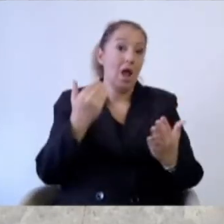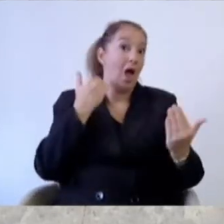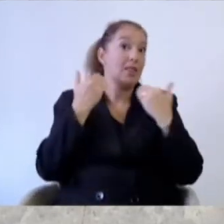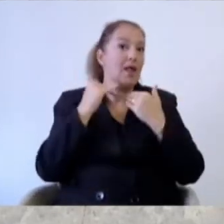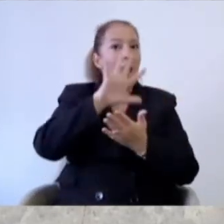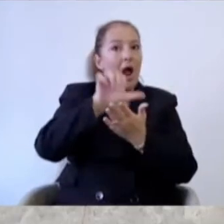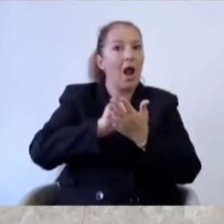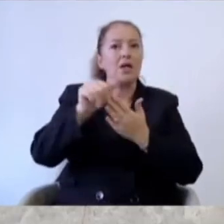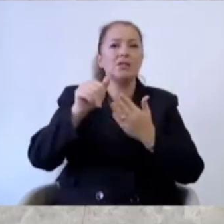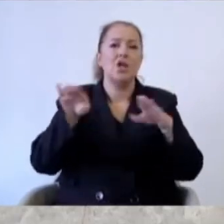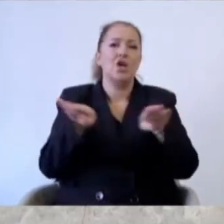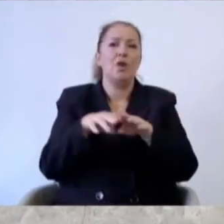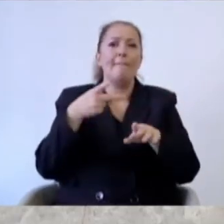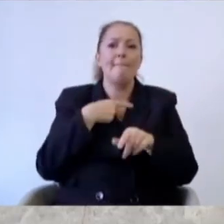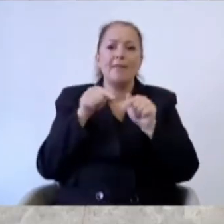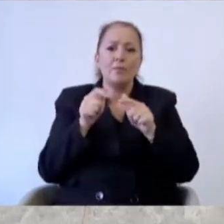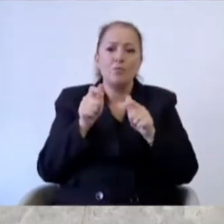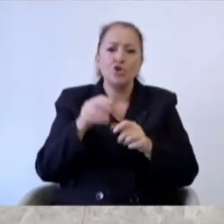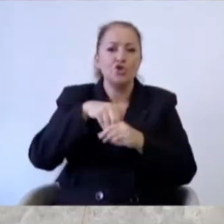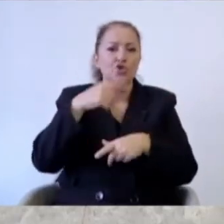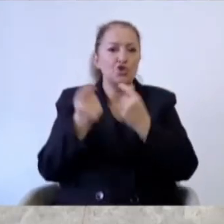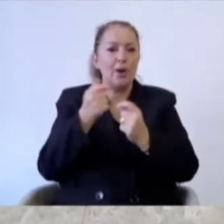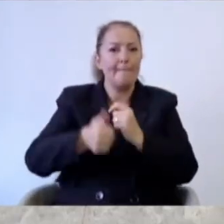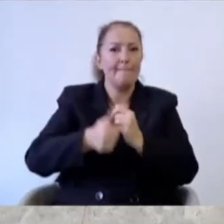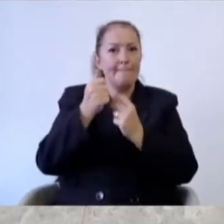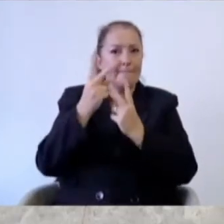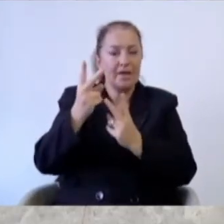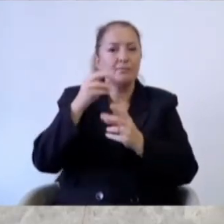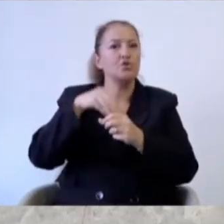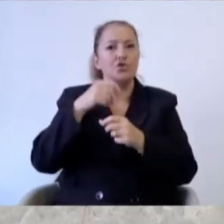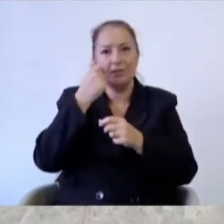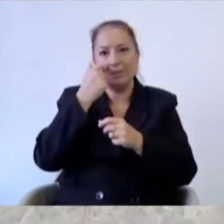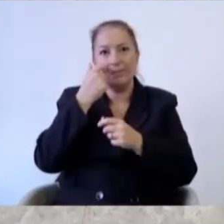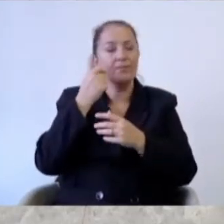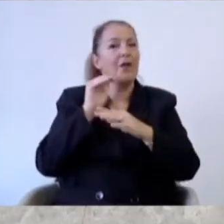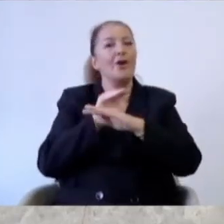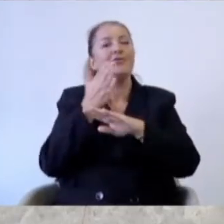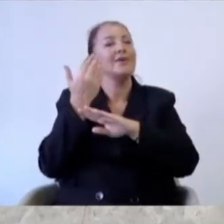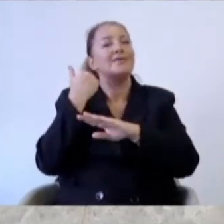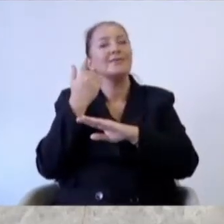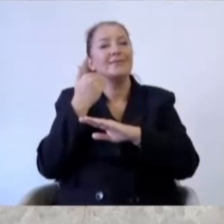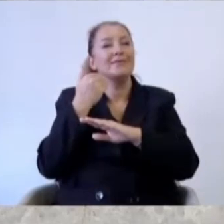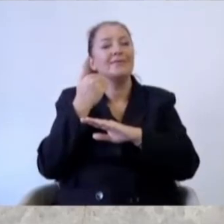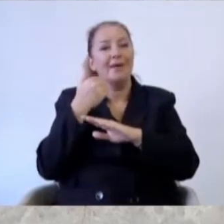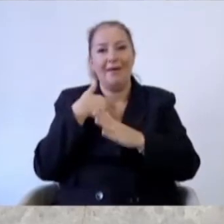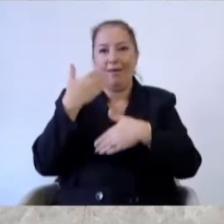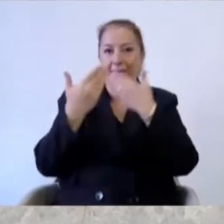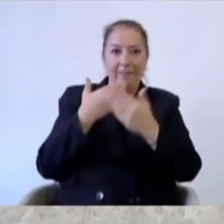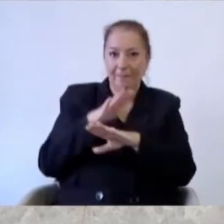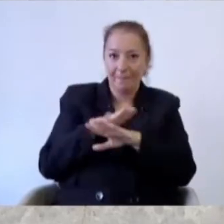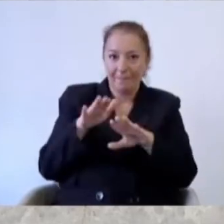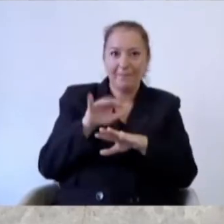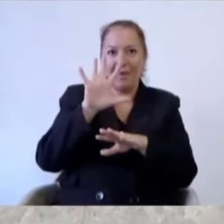herkese adalet. Ben nasıl buradan İçişleri Bakanımızla ilgili yaşamış olduğum anekdotu anlattım